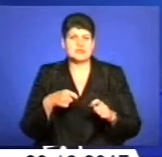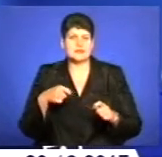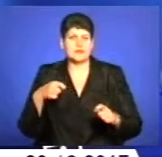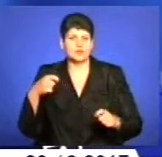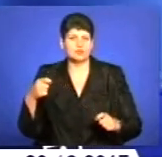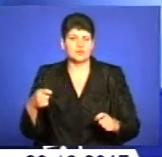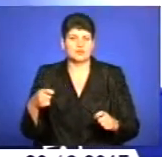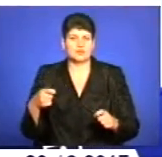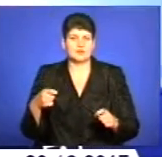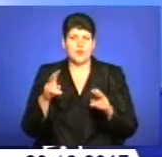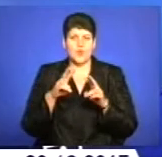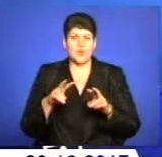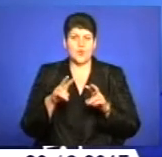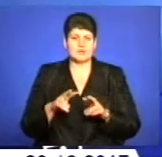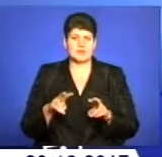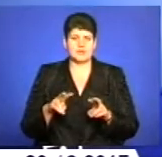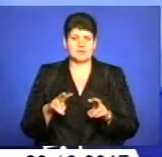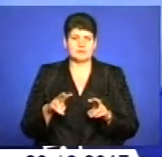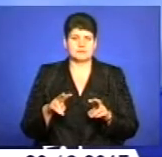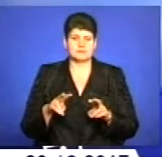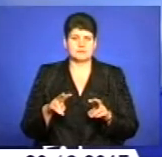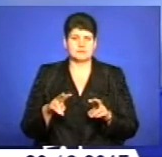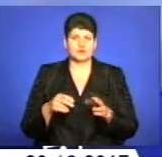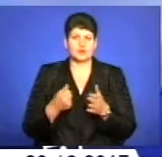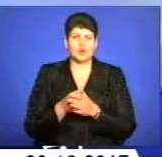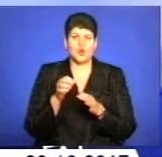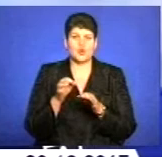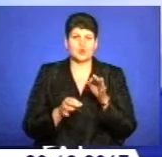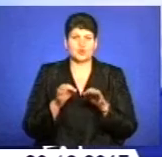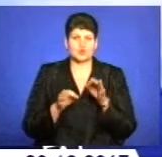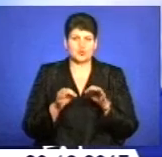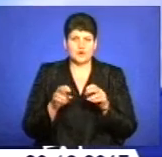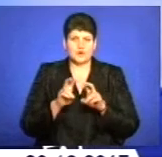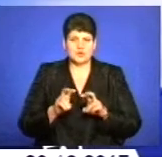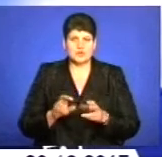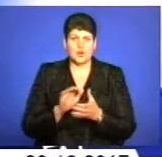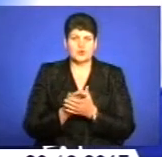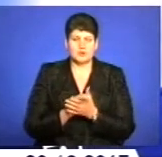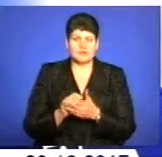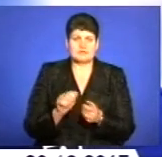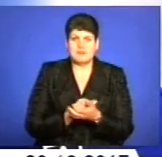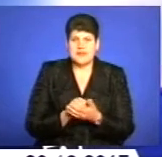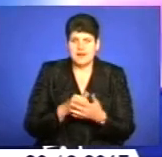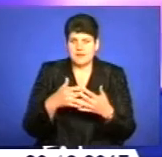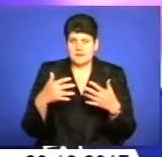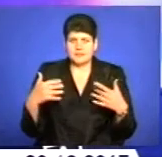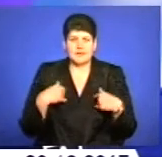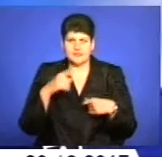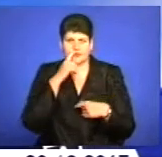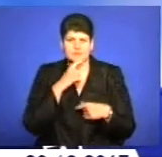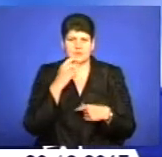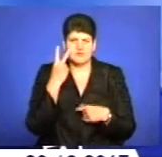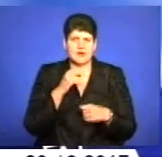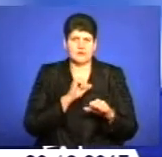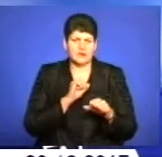Затягнути розгляд досудового розслідування, ознайомлення з матеріалами. Я не розумію одного, два адвоката, і